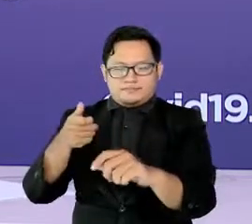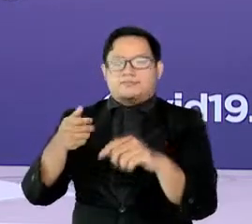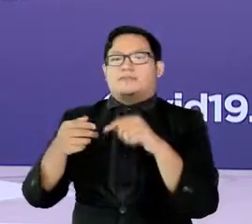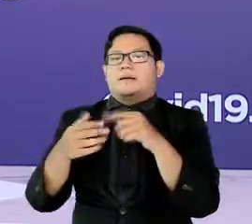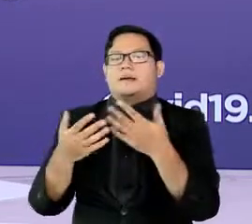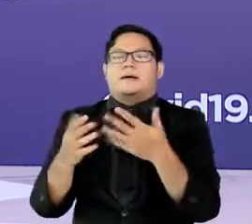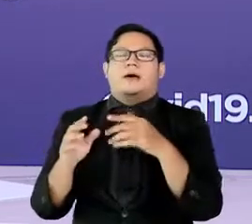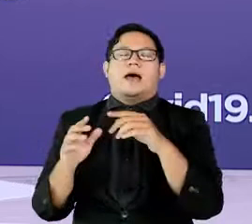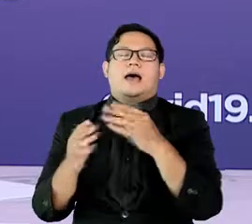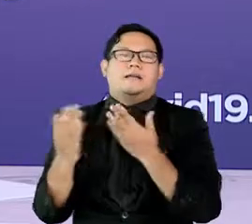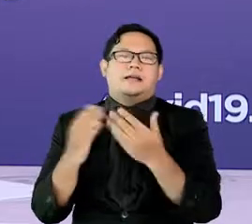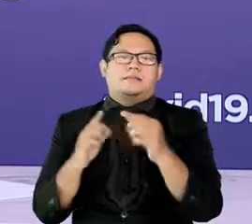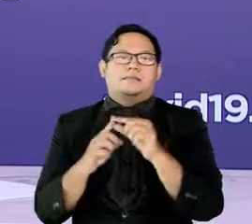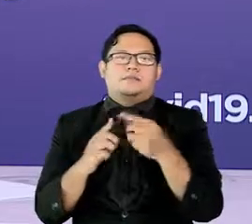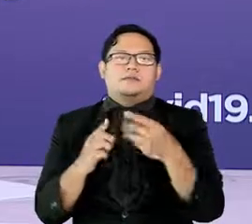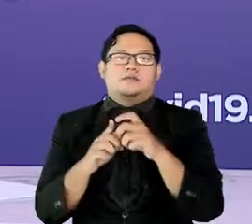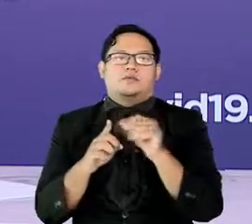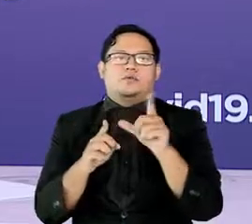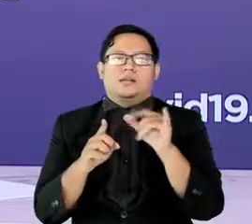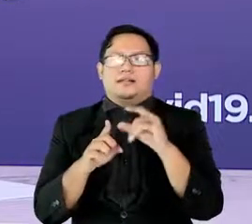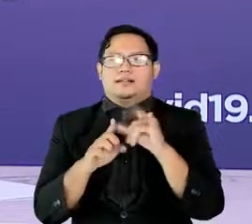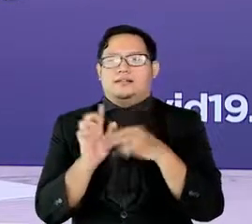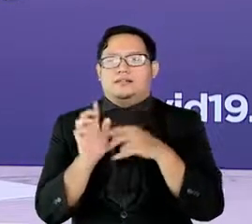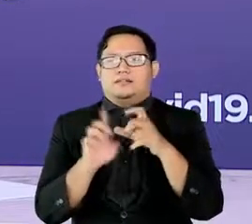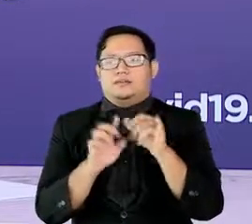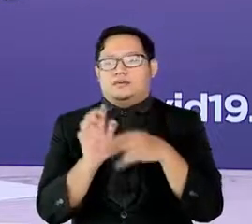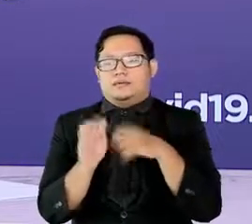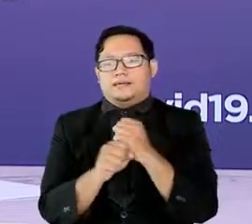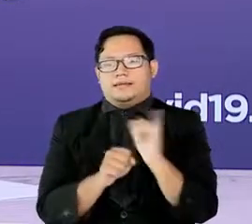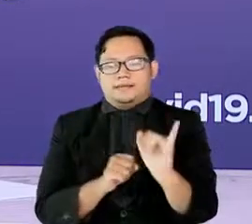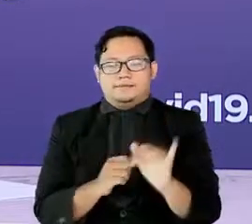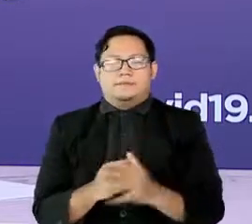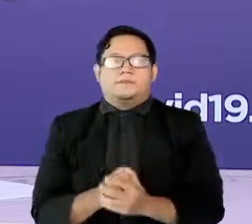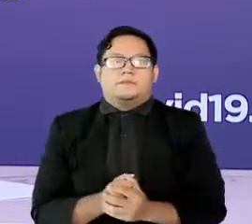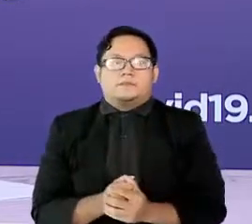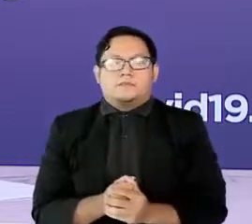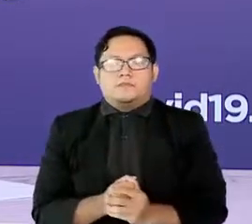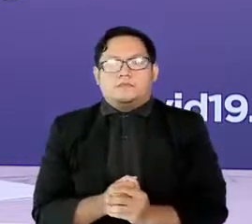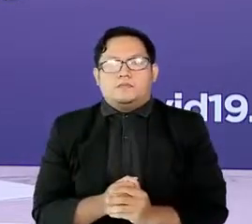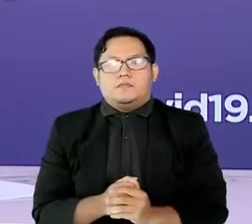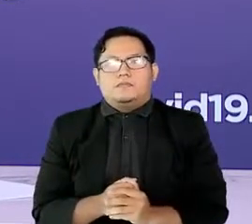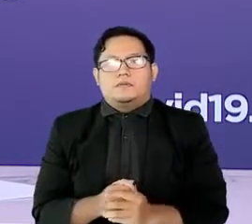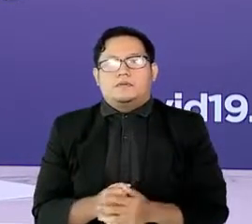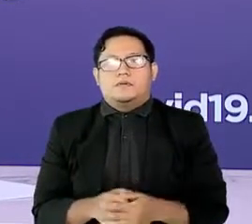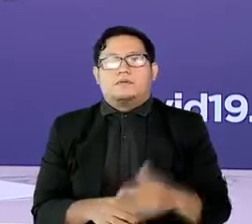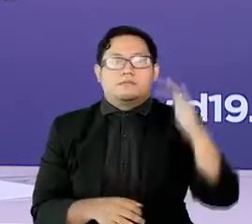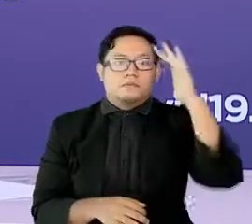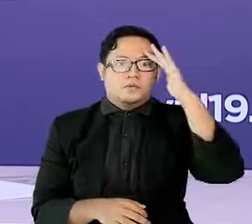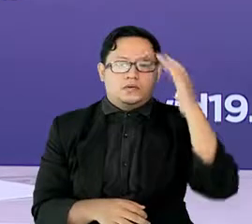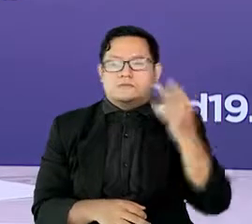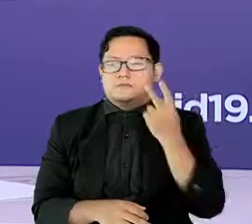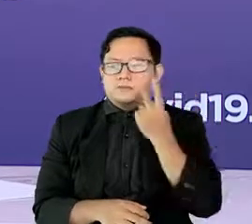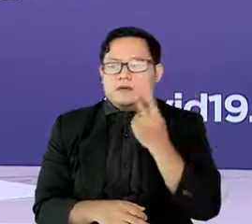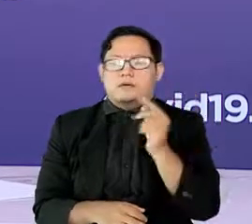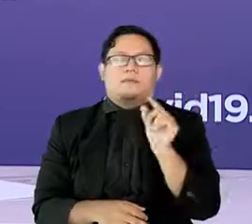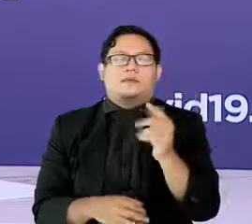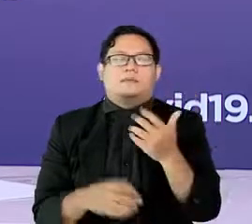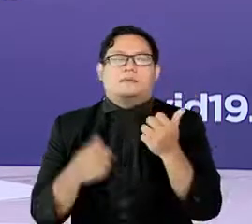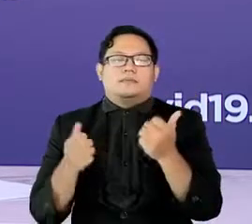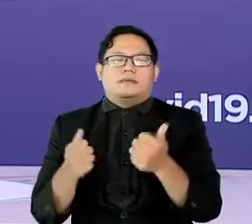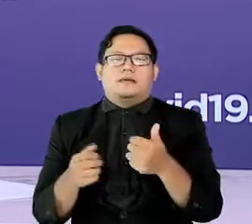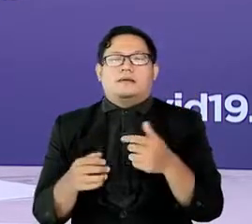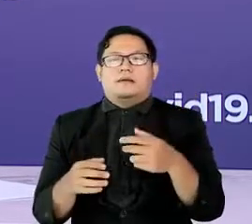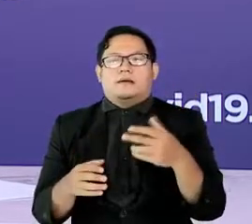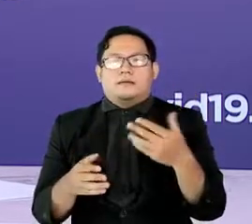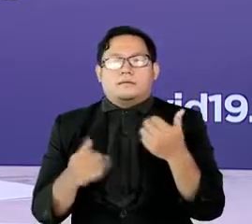digital di sektor kesehatan dilakukan untuk memudahkan masyarakat dalam mengakses berbagai informasi terkait dengan penanganan pandemi